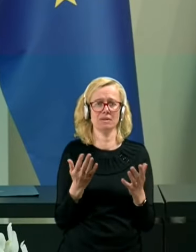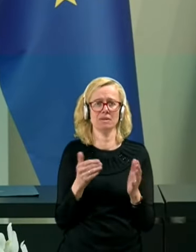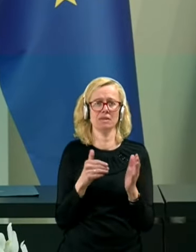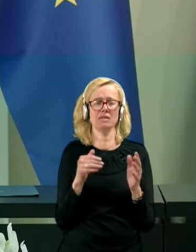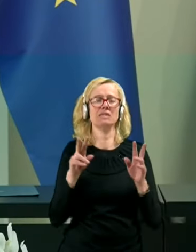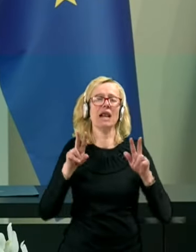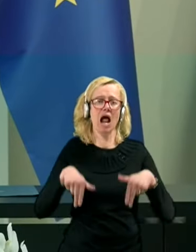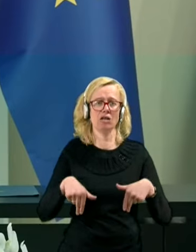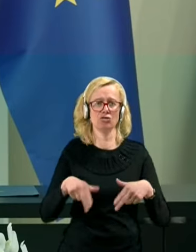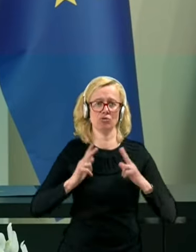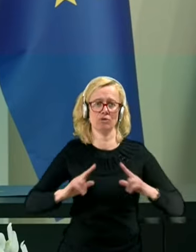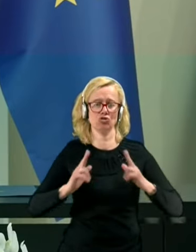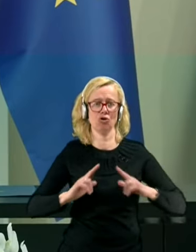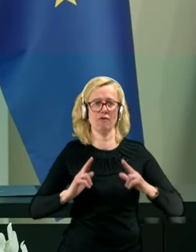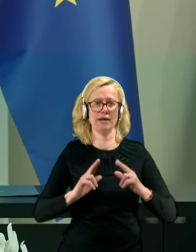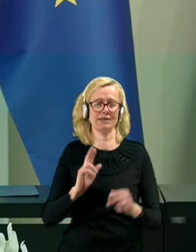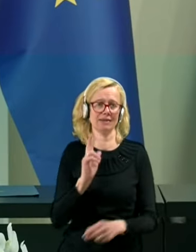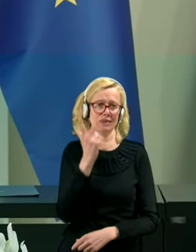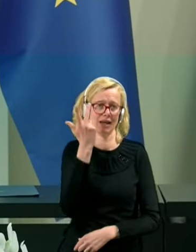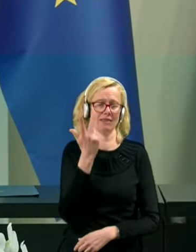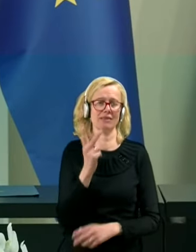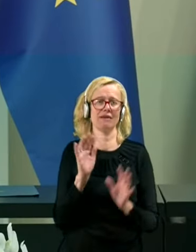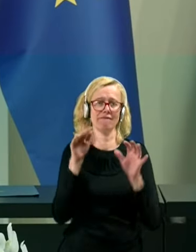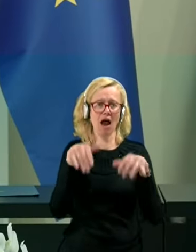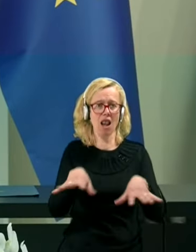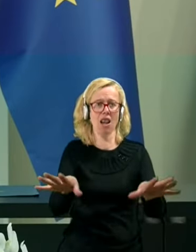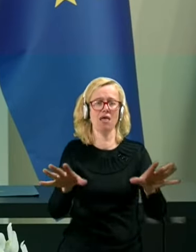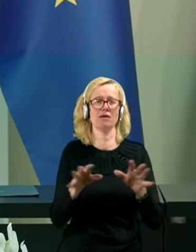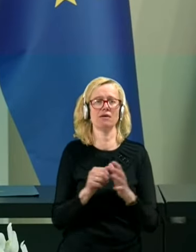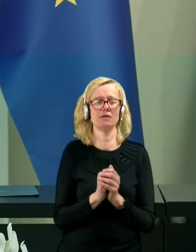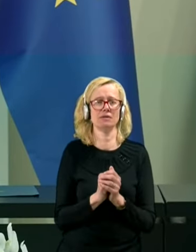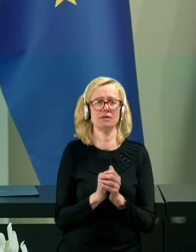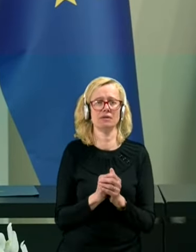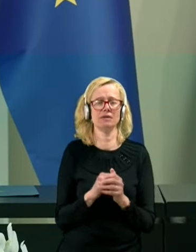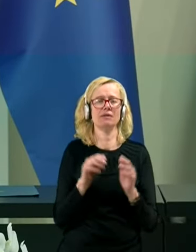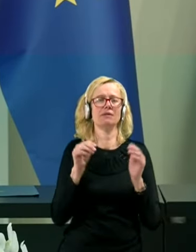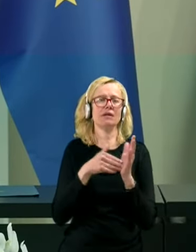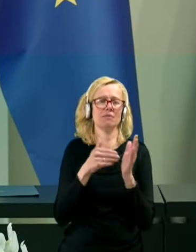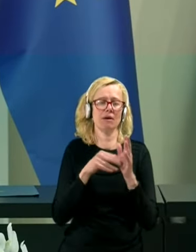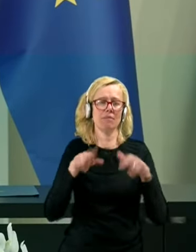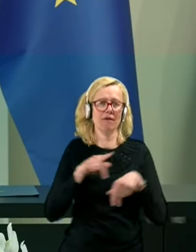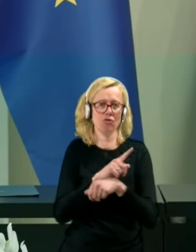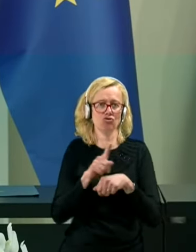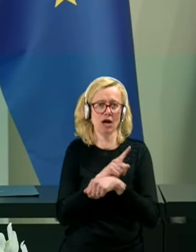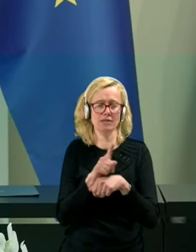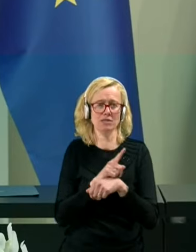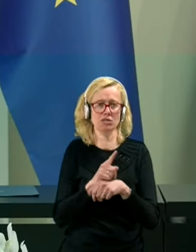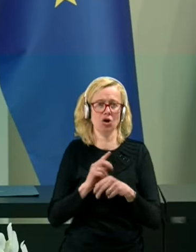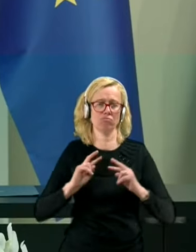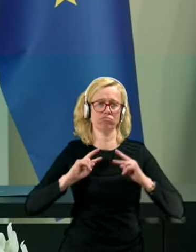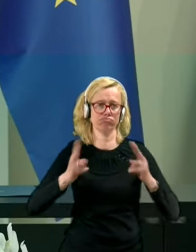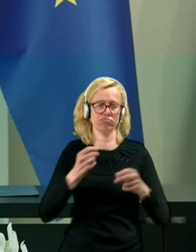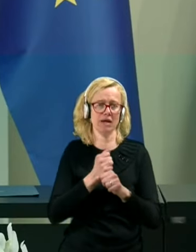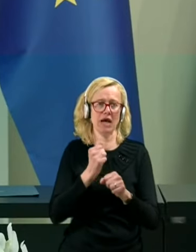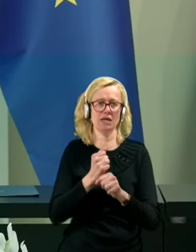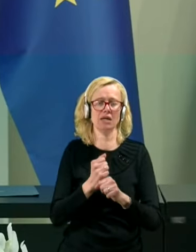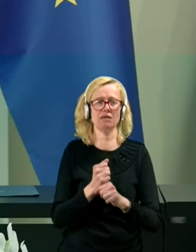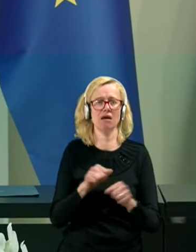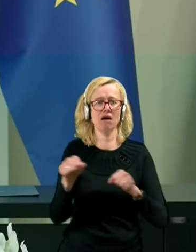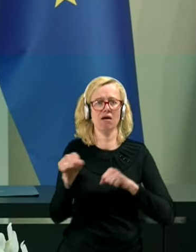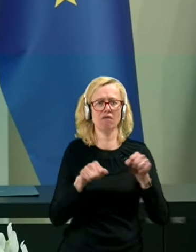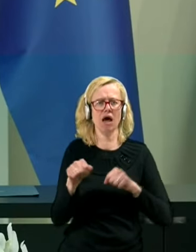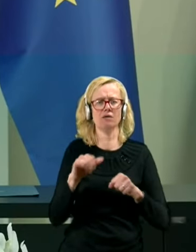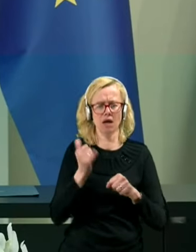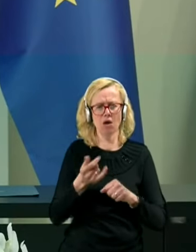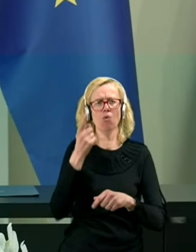pričakovati tudi tretji valj in prvočasno reagirati. In vlada je odločena,